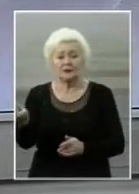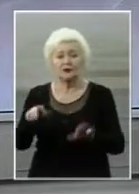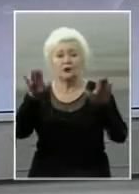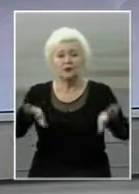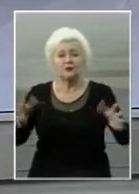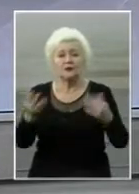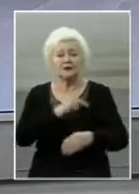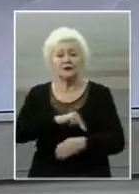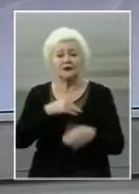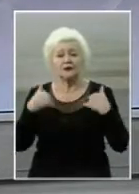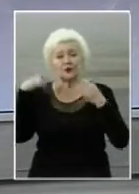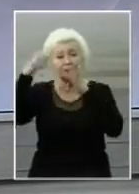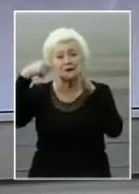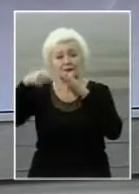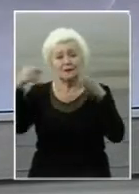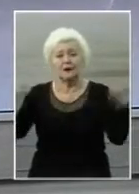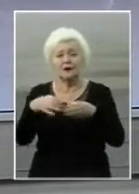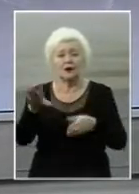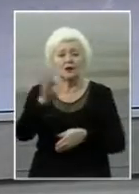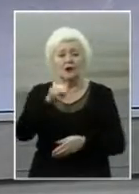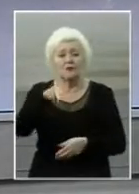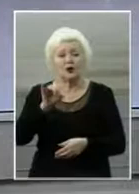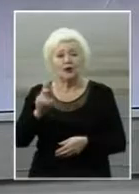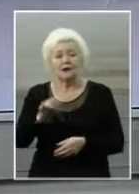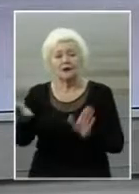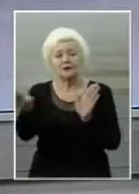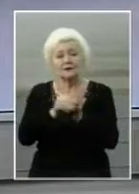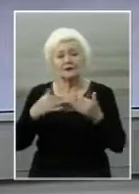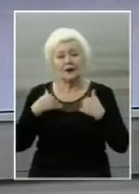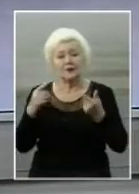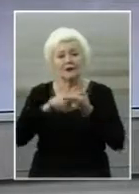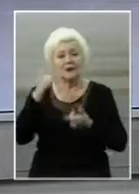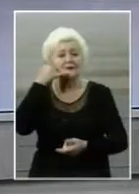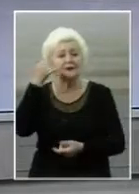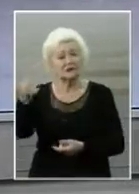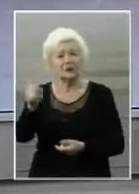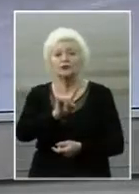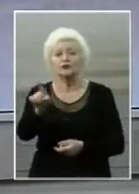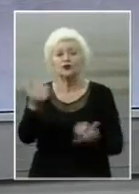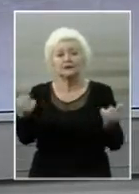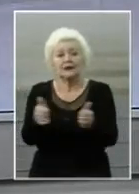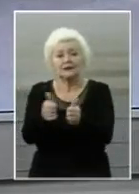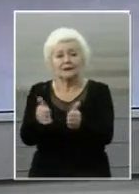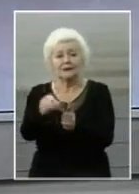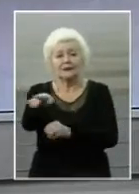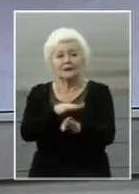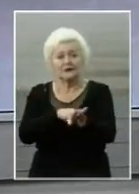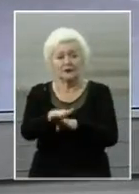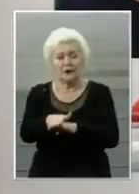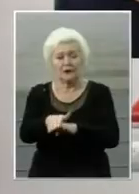місці події працює наша знімальна група. Олена Проценко з нами на зв'язку. Олено, що зараз біля тебе відбувається?